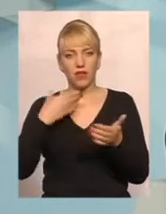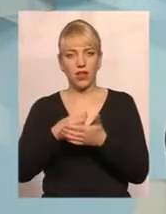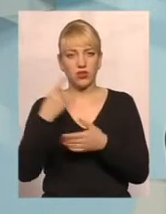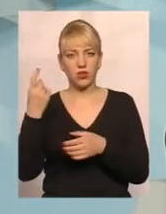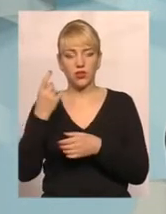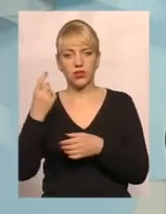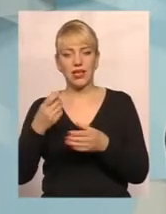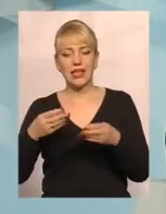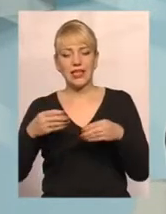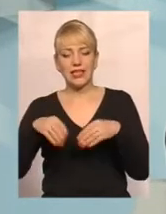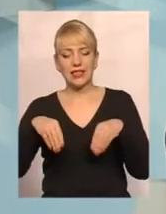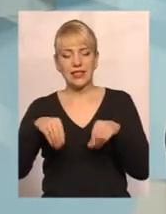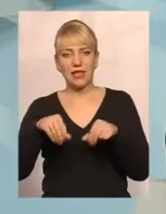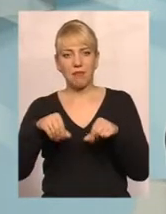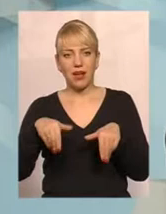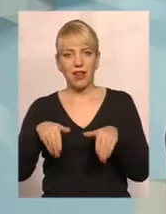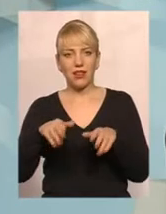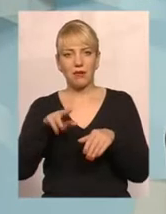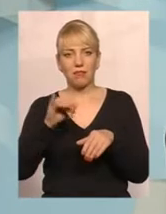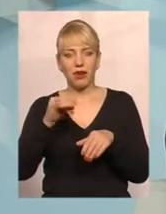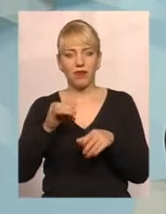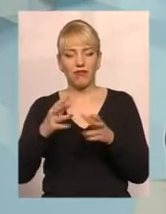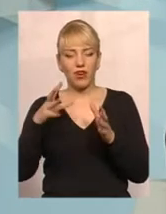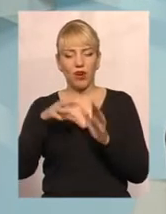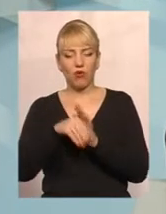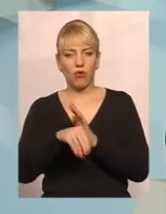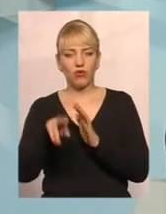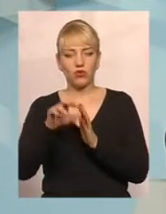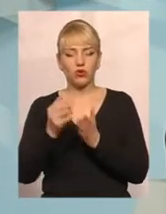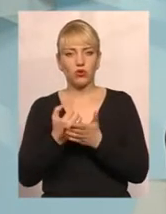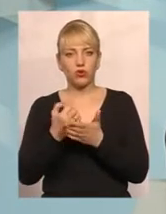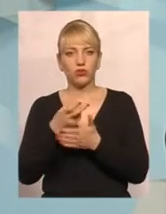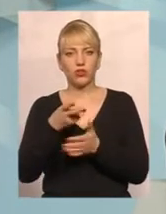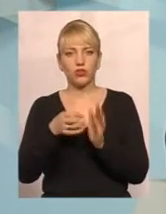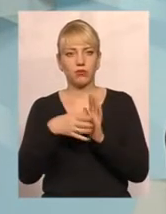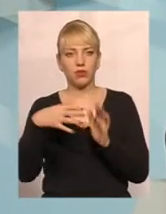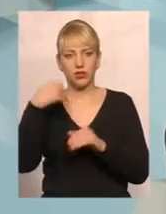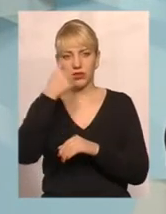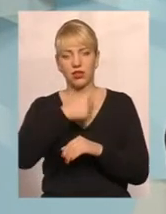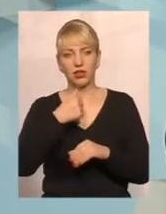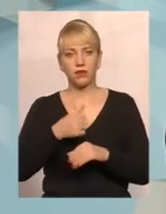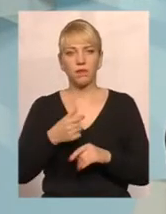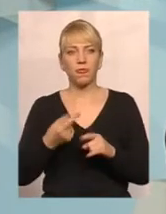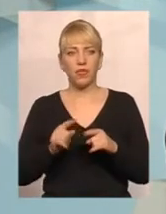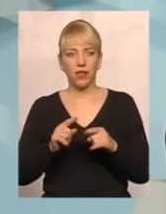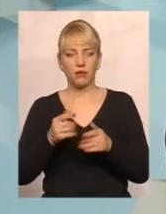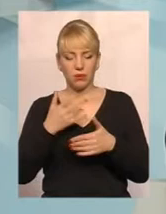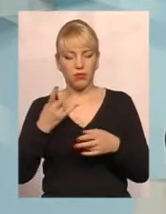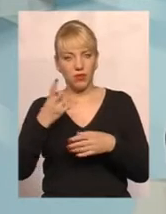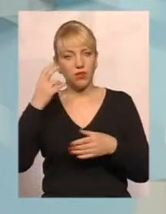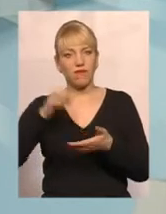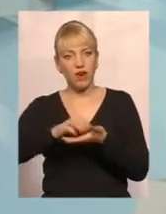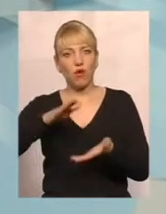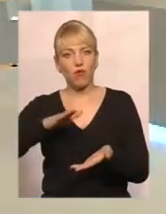земельний пай, враховується до його доходу за 2015 рік. Тобто, дохід ми мусимо врахувати,